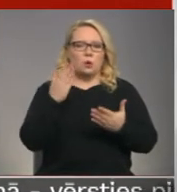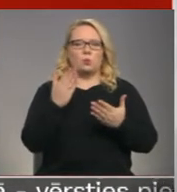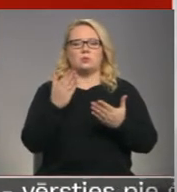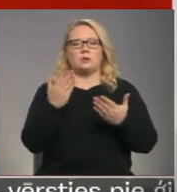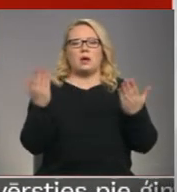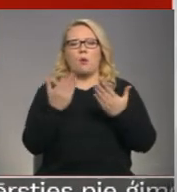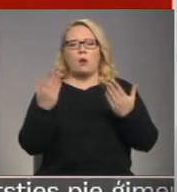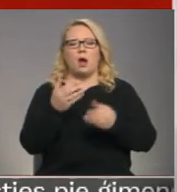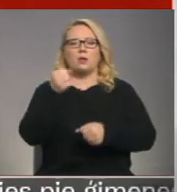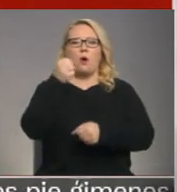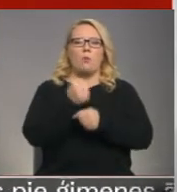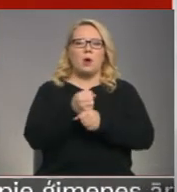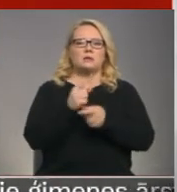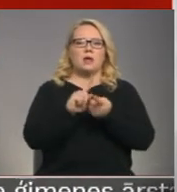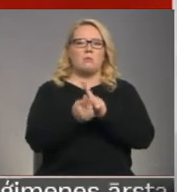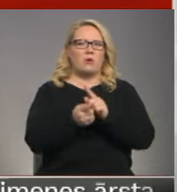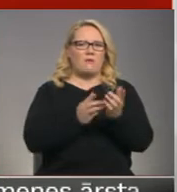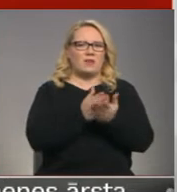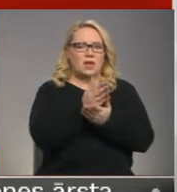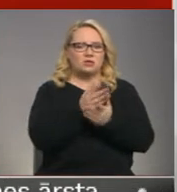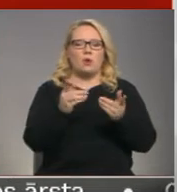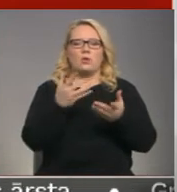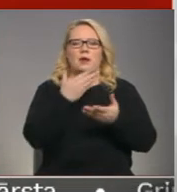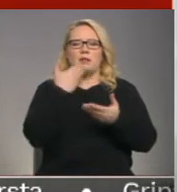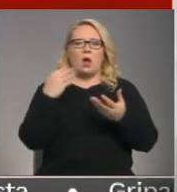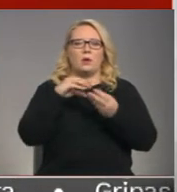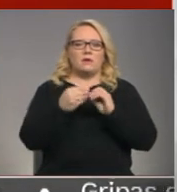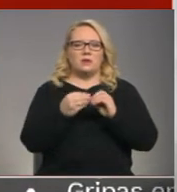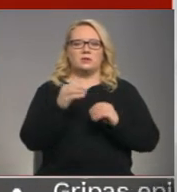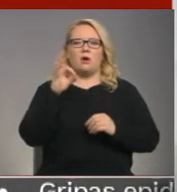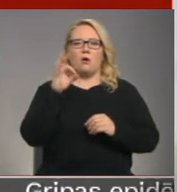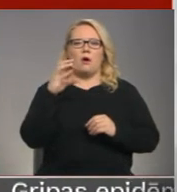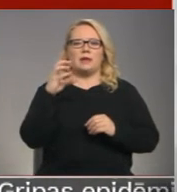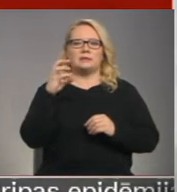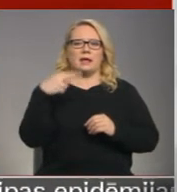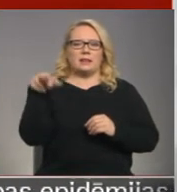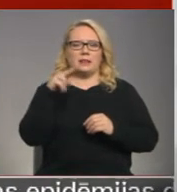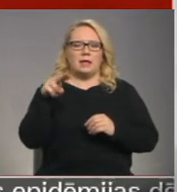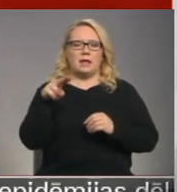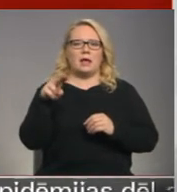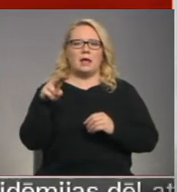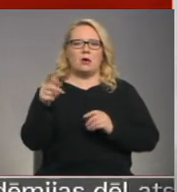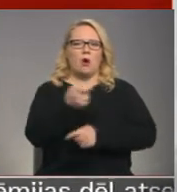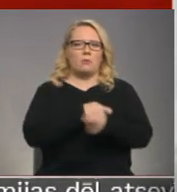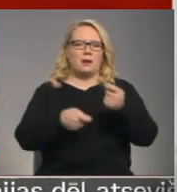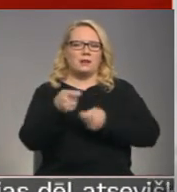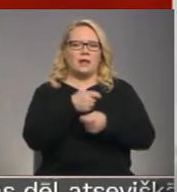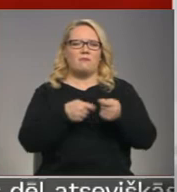kādu ostas profilēšanās. Treškārt arī netiek ievērotas OECD korporatīvās